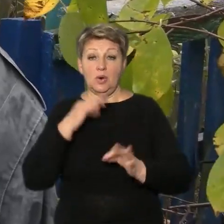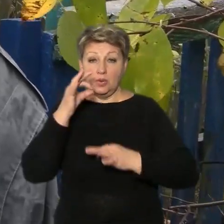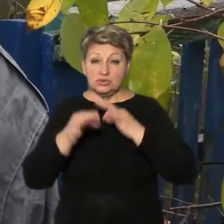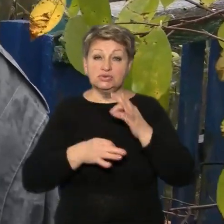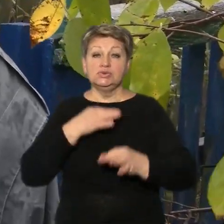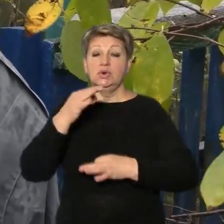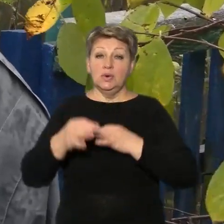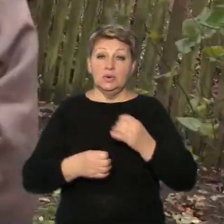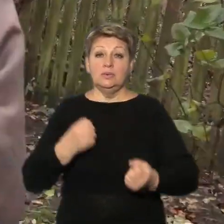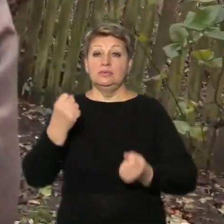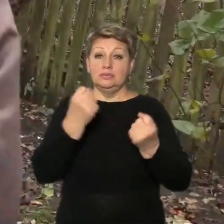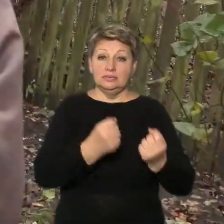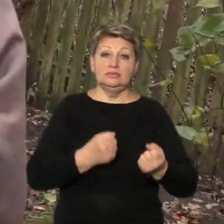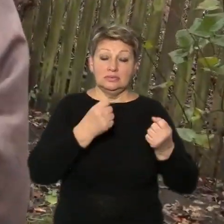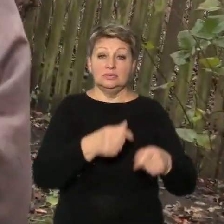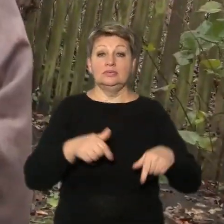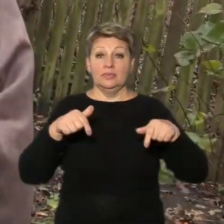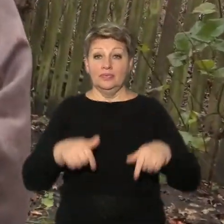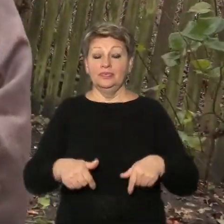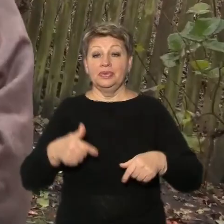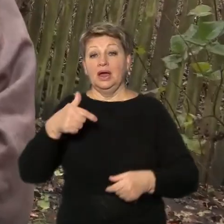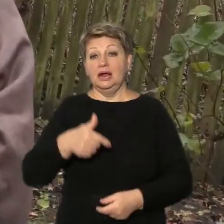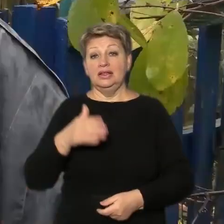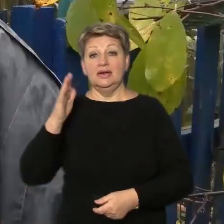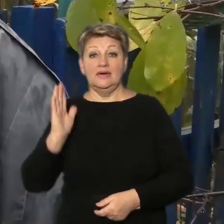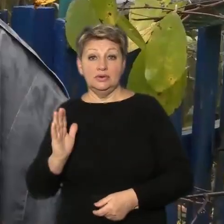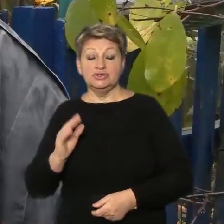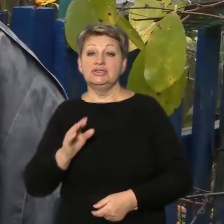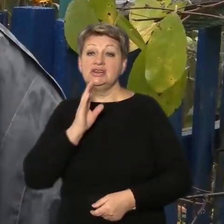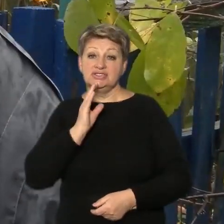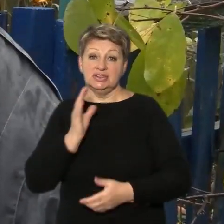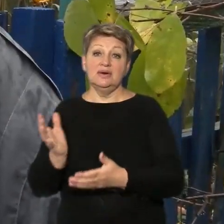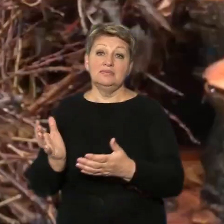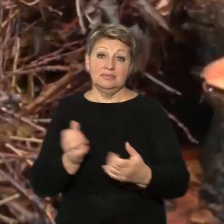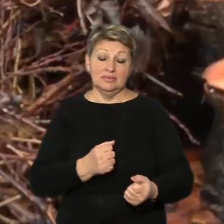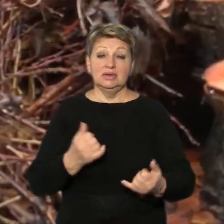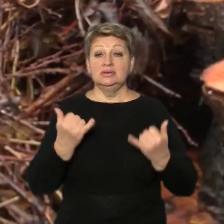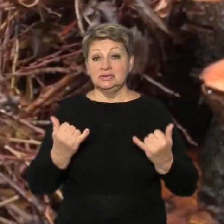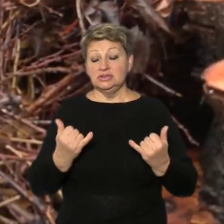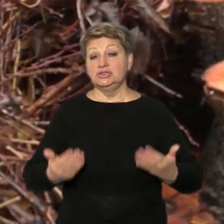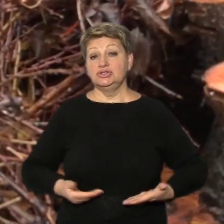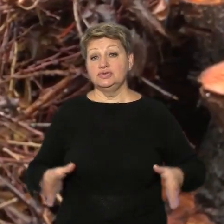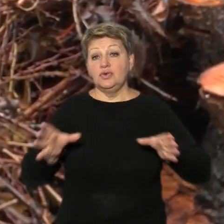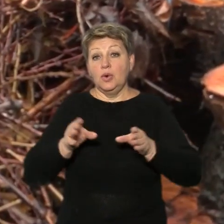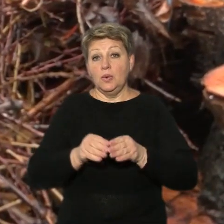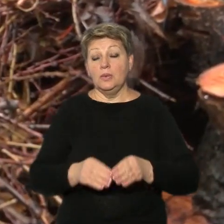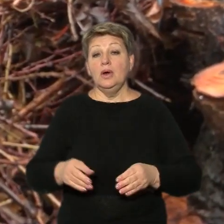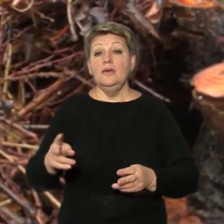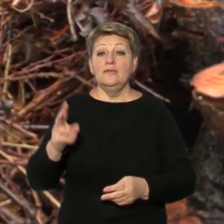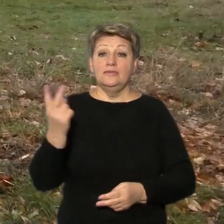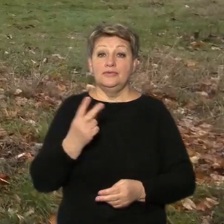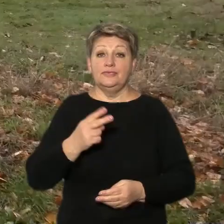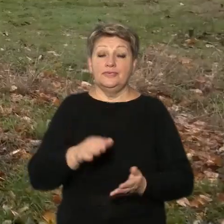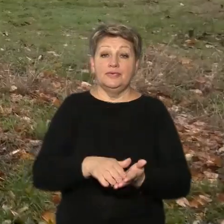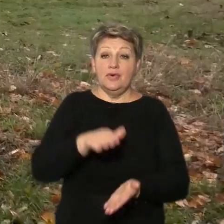їхали, вже були тут ми. Галина Волошина жінку прихистила. Відтоді мешкають разом. У двох складають хмис, зі зрубаного